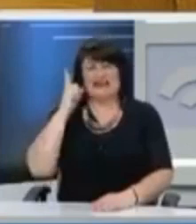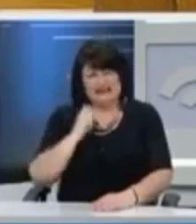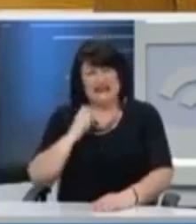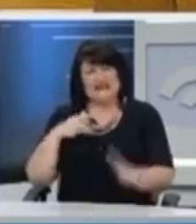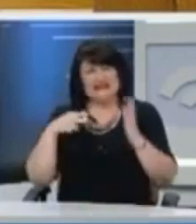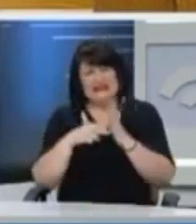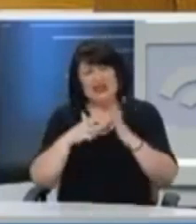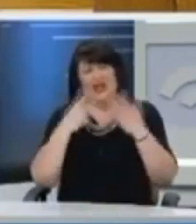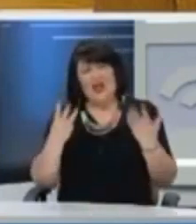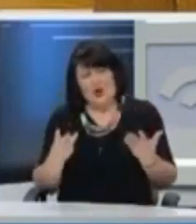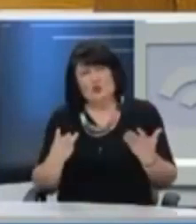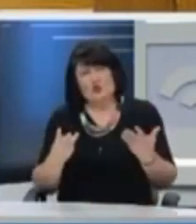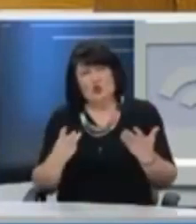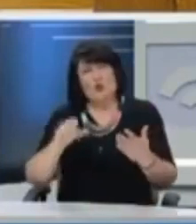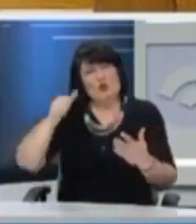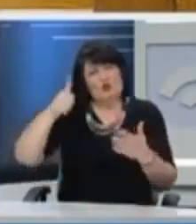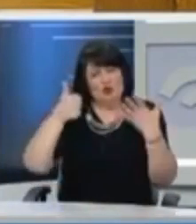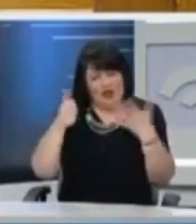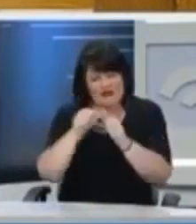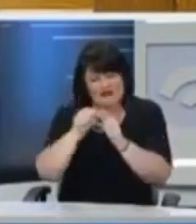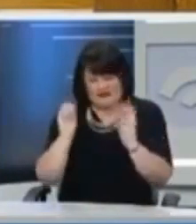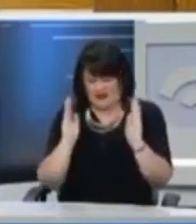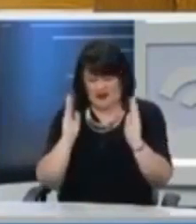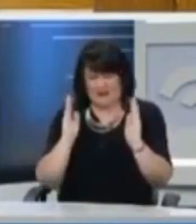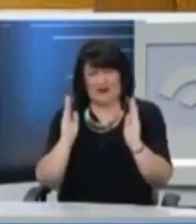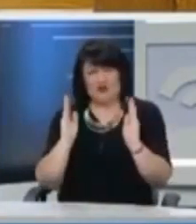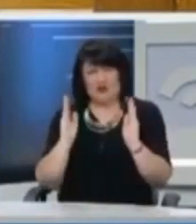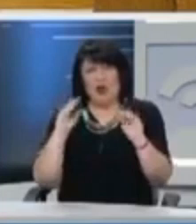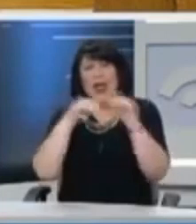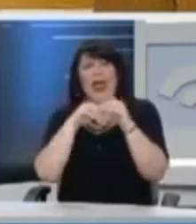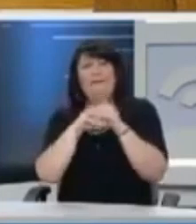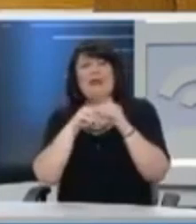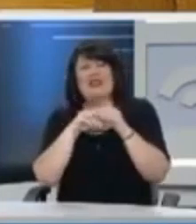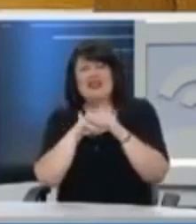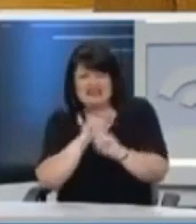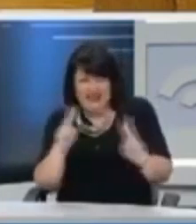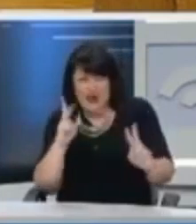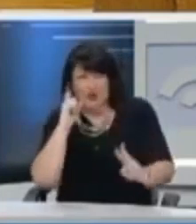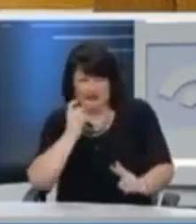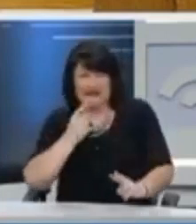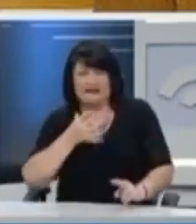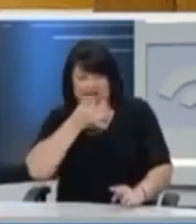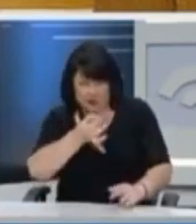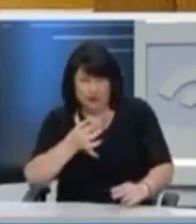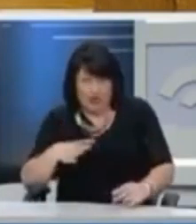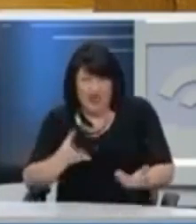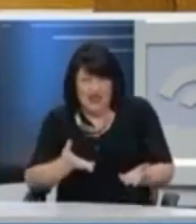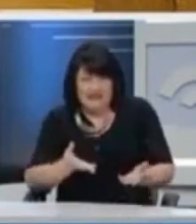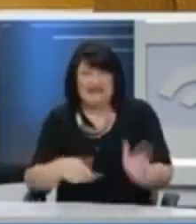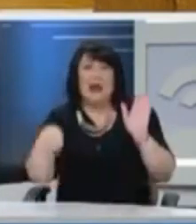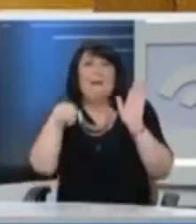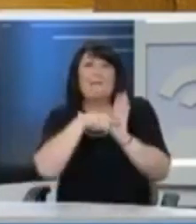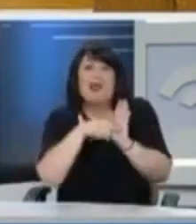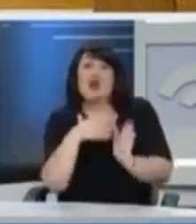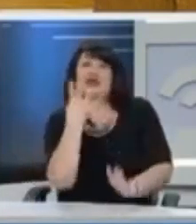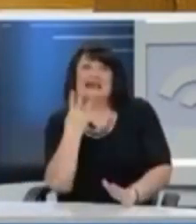2018 και φέτος, το πρώτο εξάμεινο, ποιο είναι το επίπεδο των καθαρών επενδύσεων. Να σας πω. Είναι μείον 4